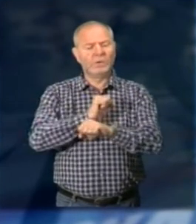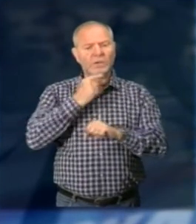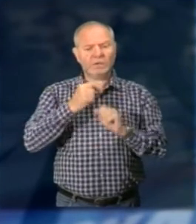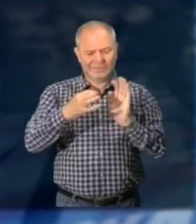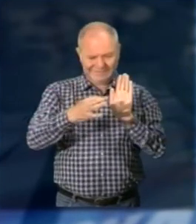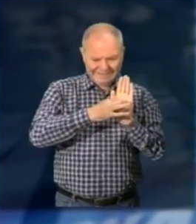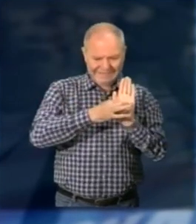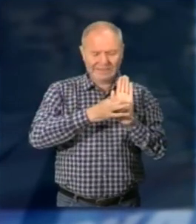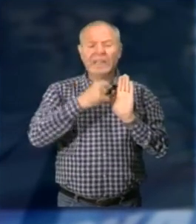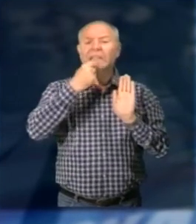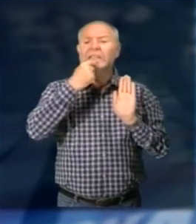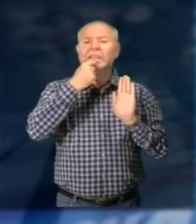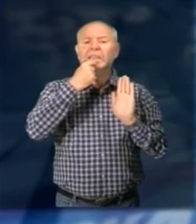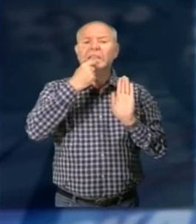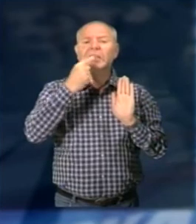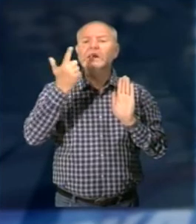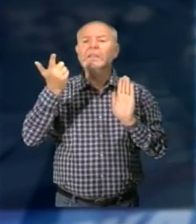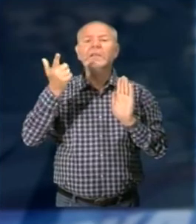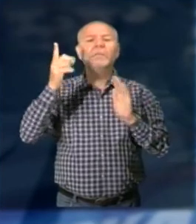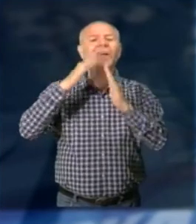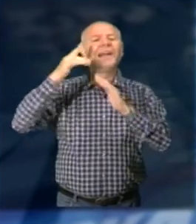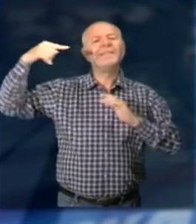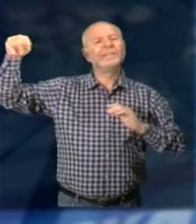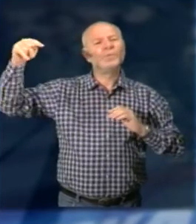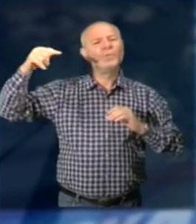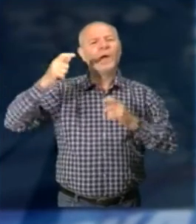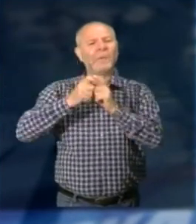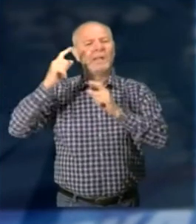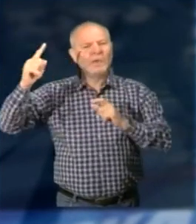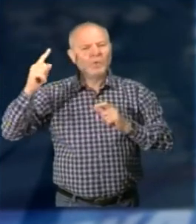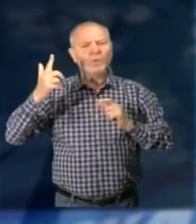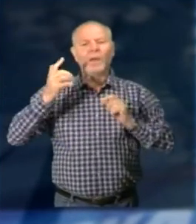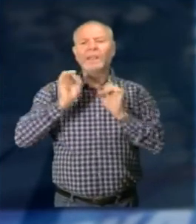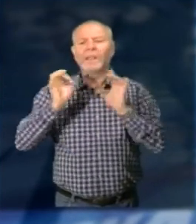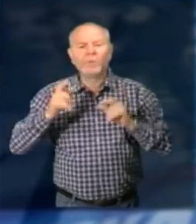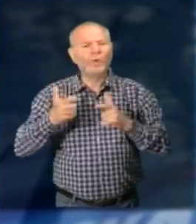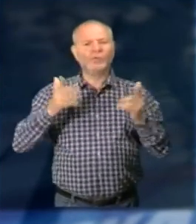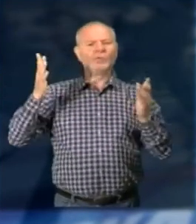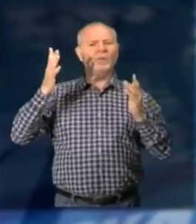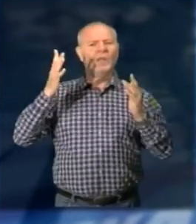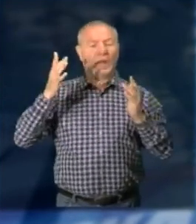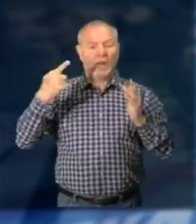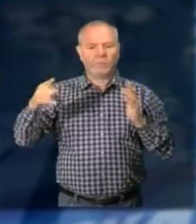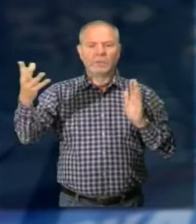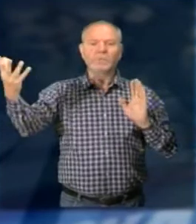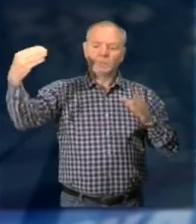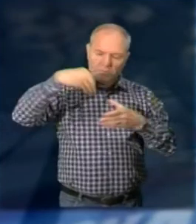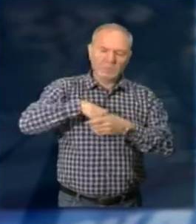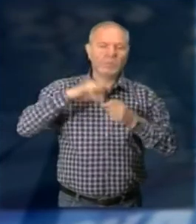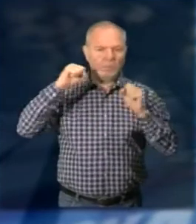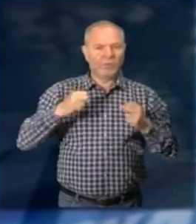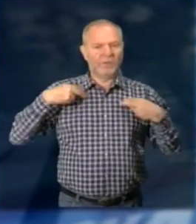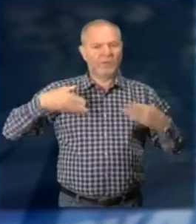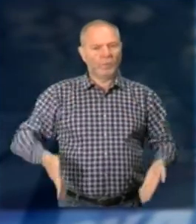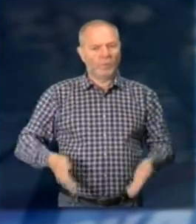di dare diritto d'asilo a chiunque non abbia la fortuna di godere nel proprio paese Delle libertà democratiche garantite dalla nostra carta costituzionale